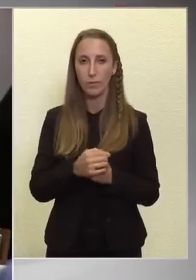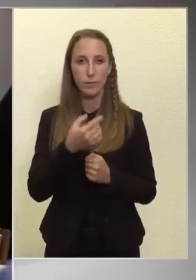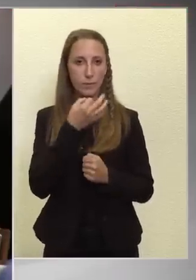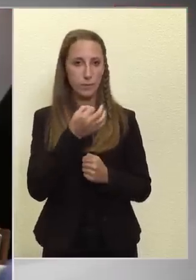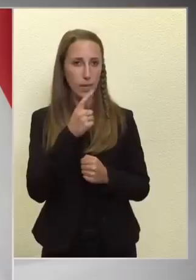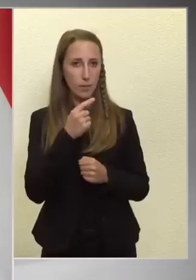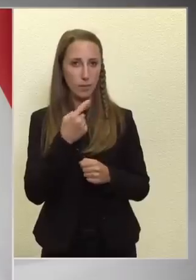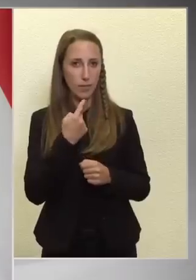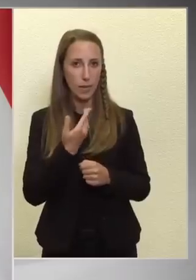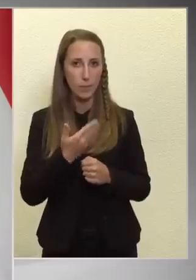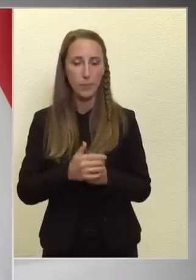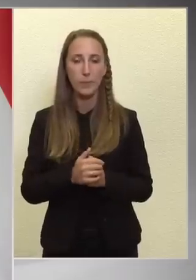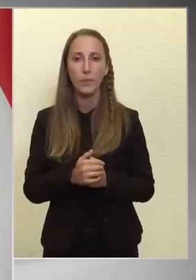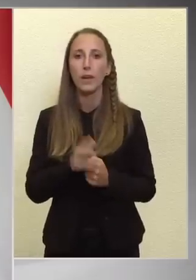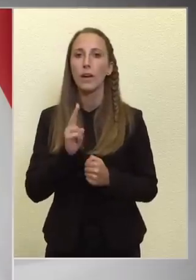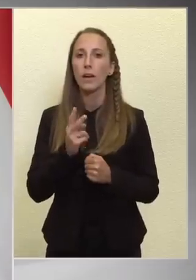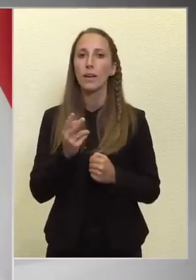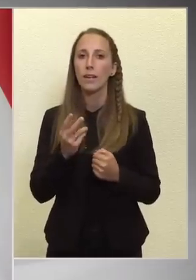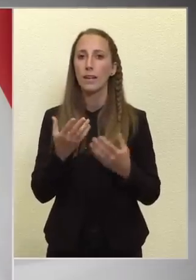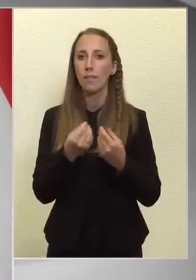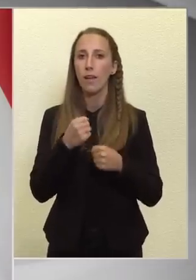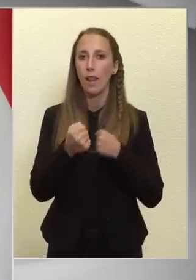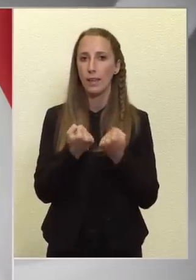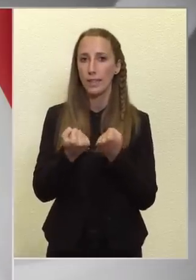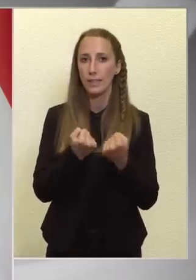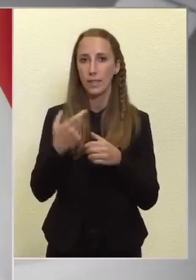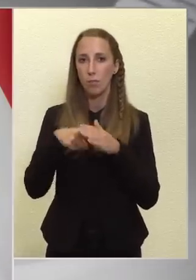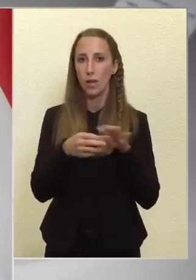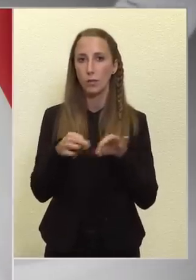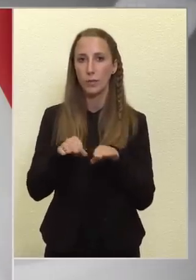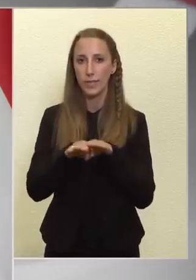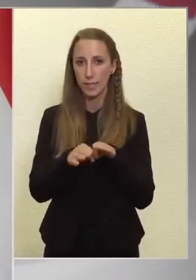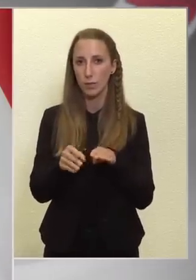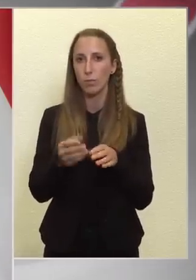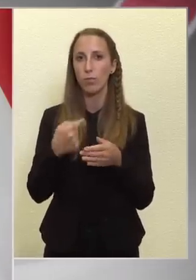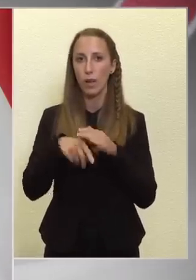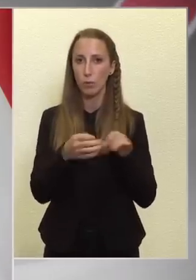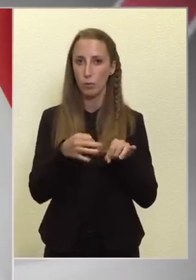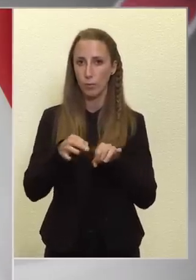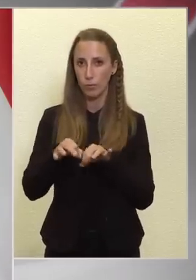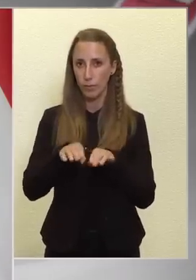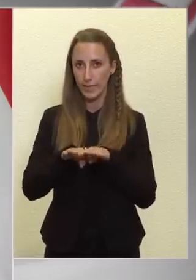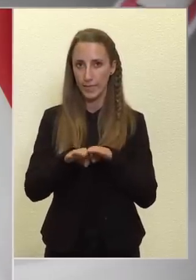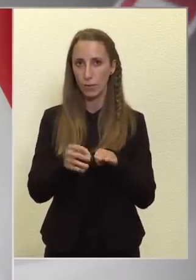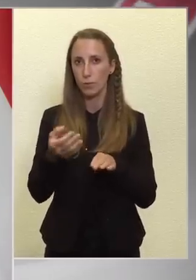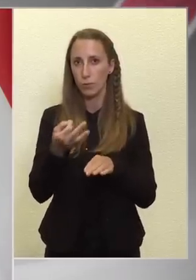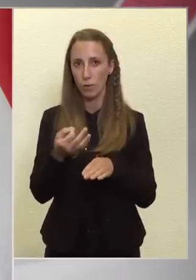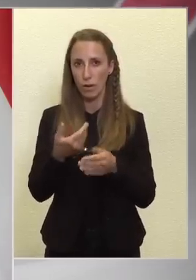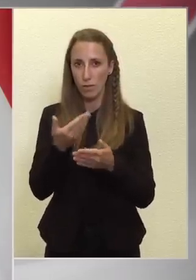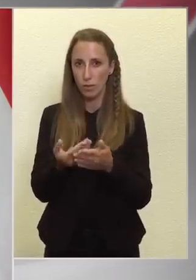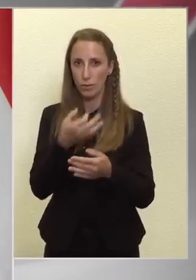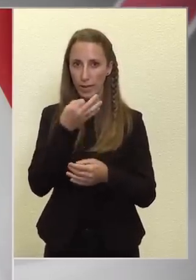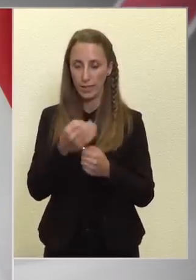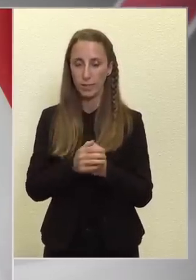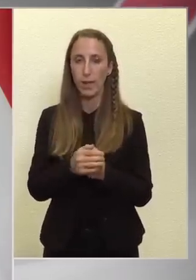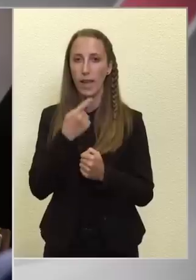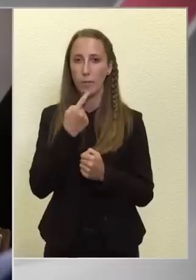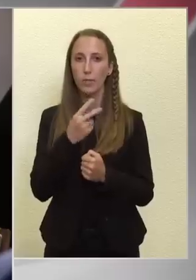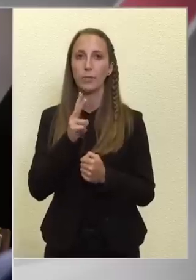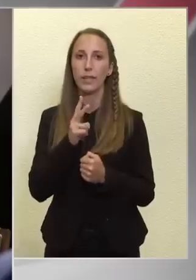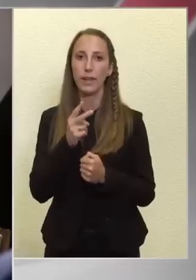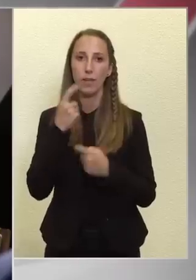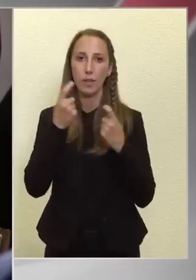mit nem? Az, hogy kivel egyezte a belügyminisztérium, a belügyminisztériumt tudok valósul megkérdezni. Elmondtam, hogy kinek a véleményet vette figyelembe a belügyminisztérium.